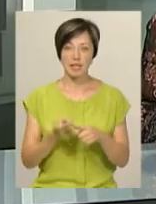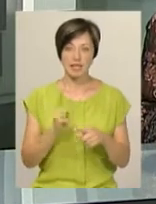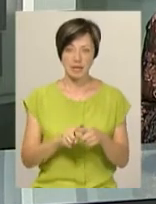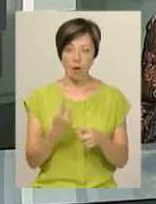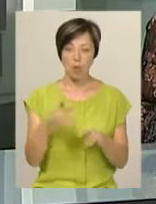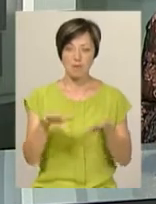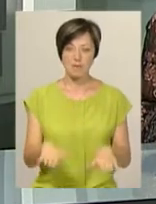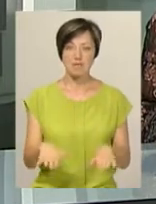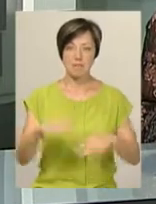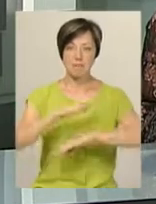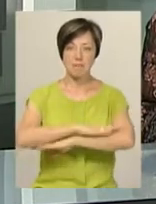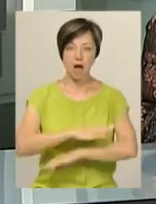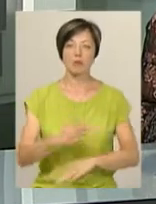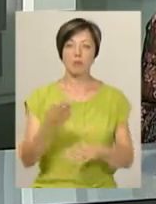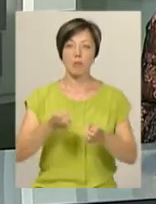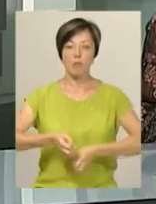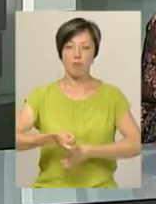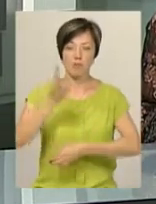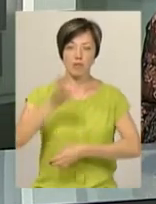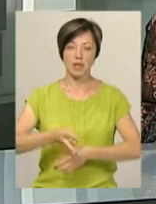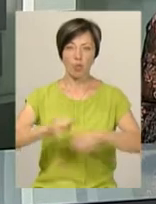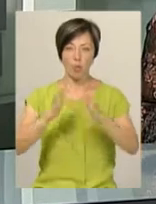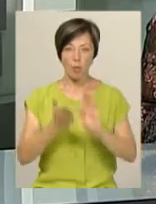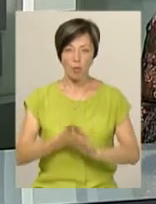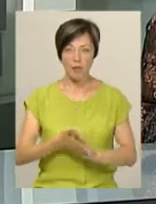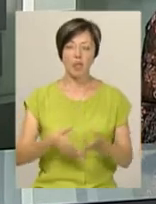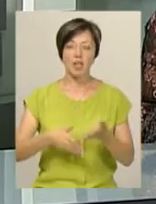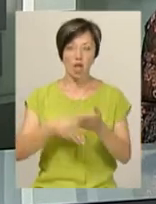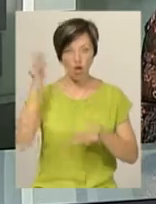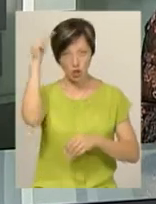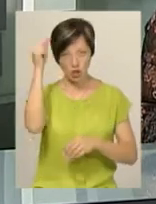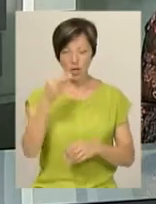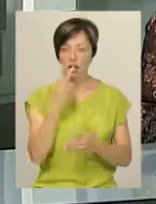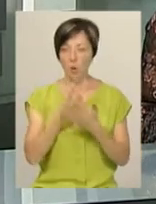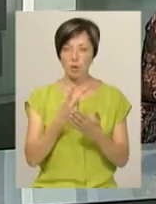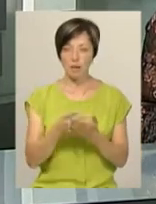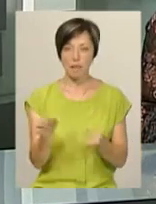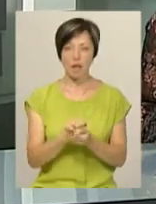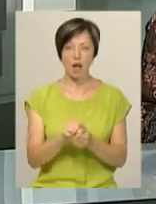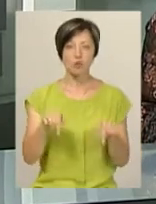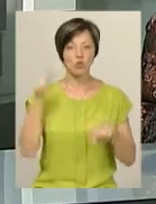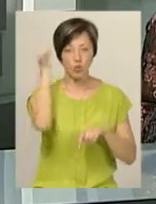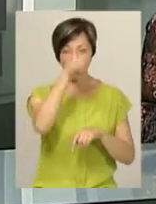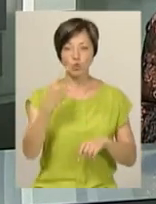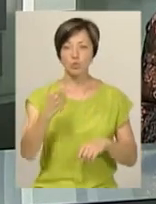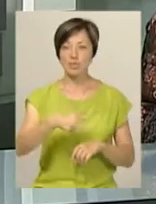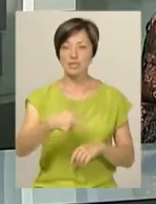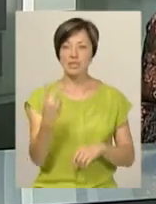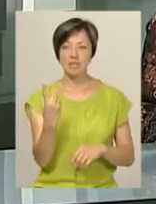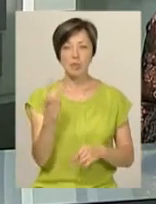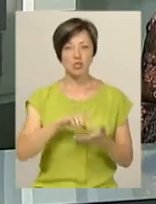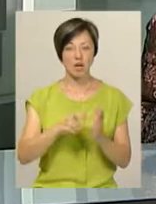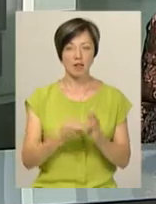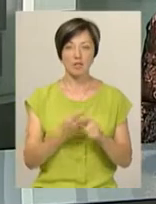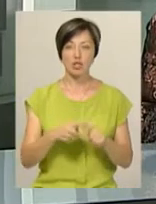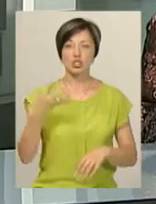одномісні парти, мультимедійні комплекси, дидактичні та наочні матеріали. Цього року у Хмельницькому буде 132 перших класи,